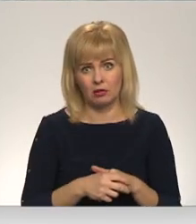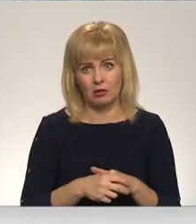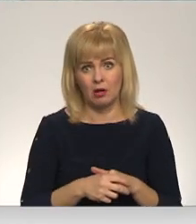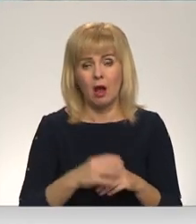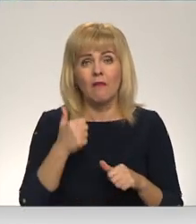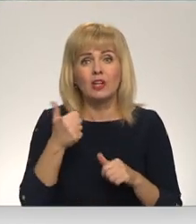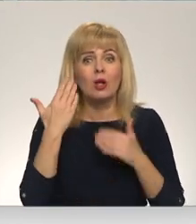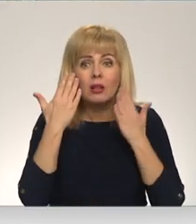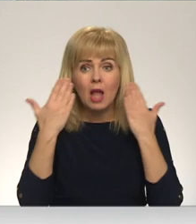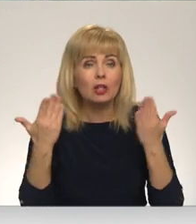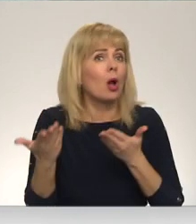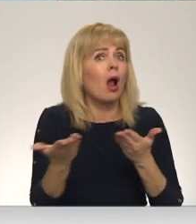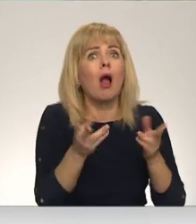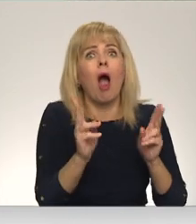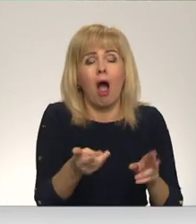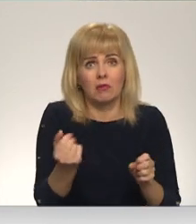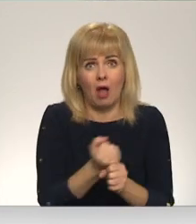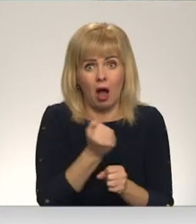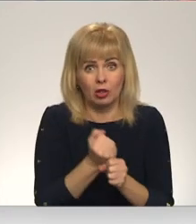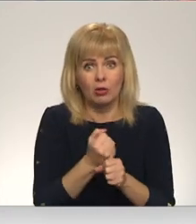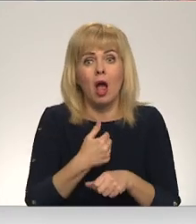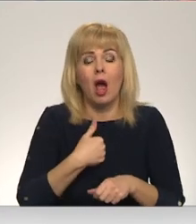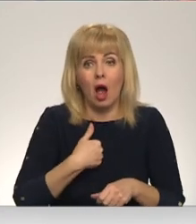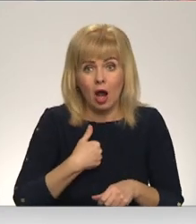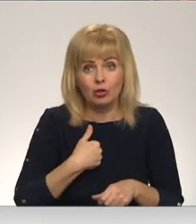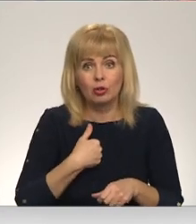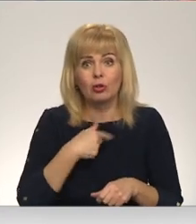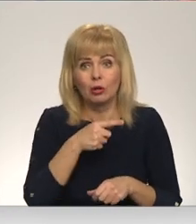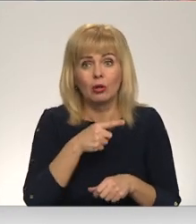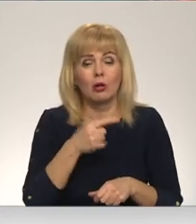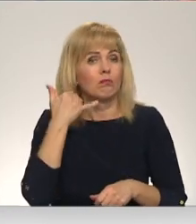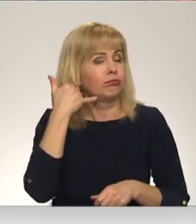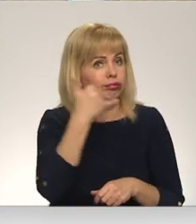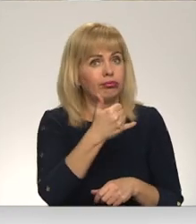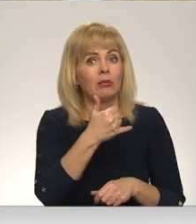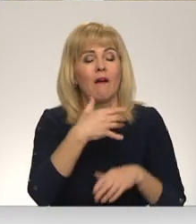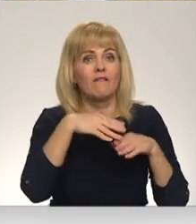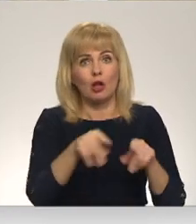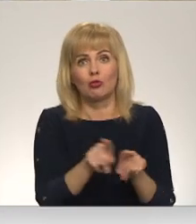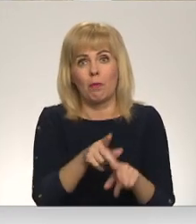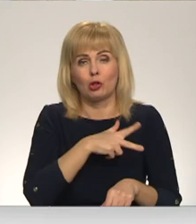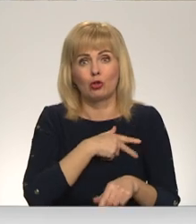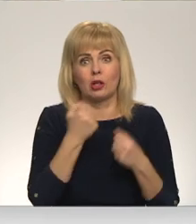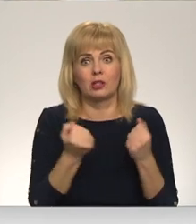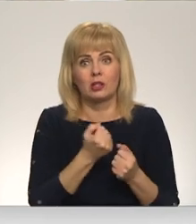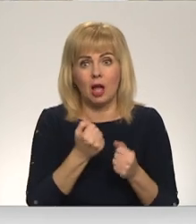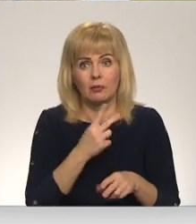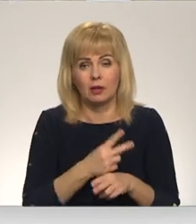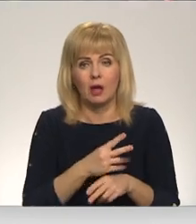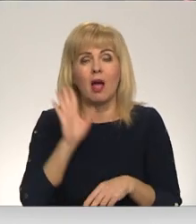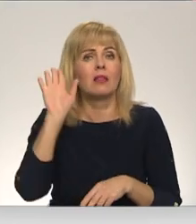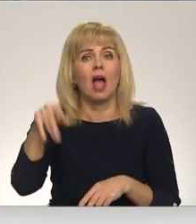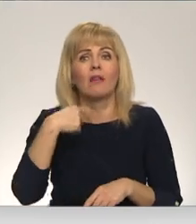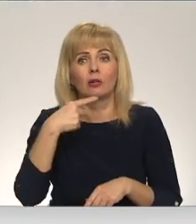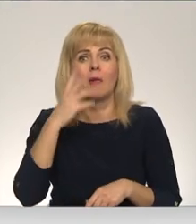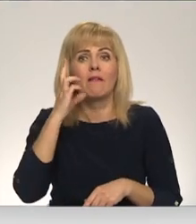Un viņa nezin, ko iesākt. Un tad es veicu sociālā darbinieka darbu. Vai nerunājiet? Man